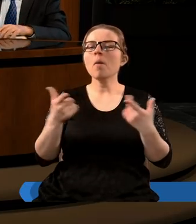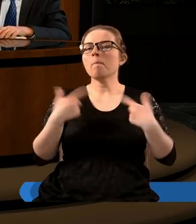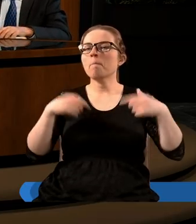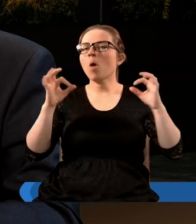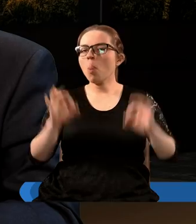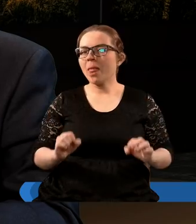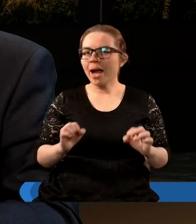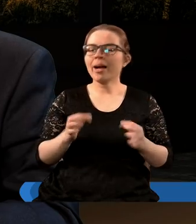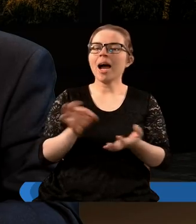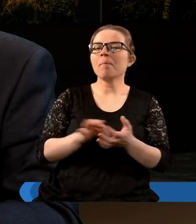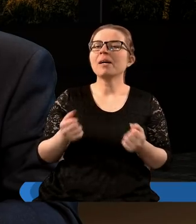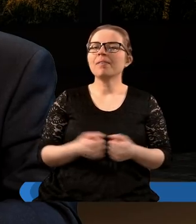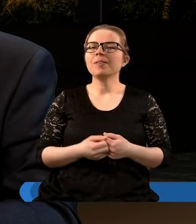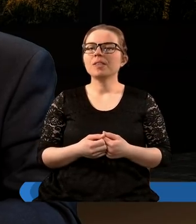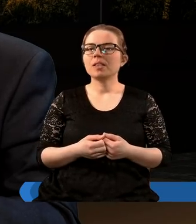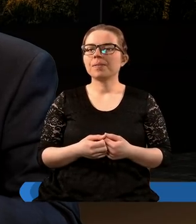potęga